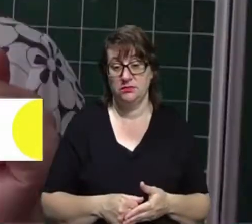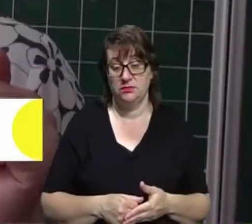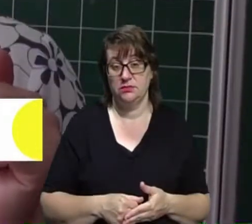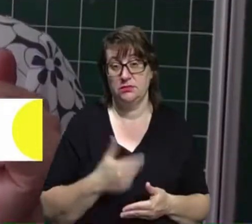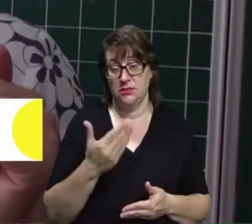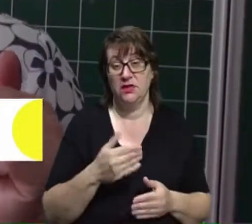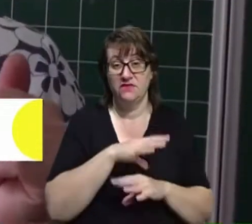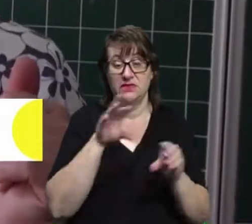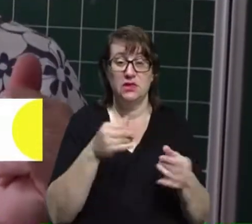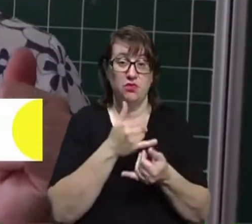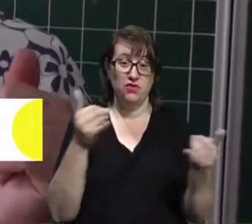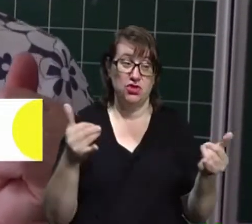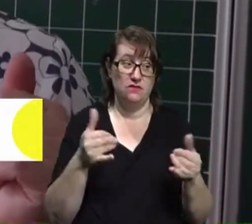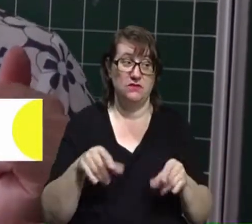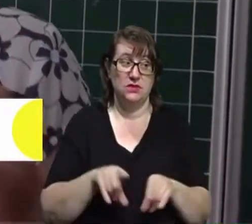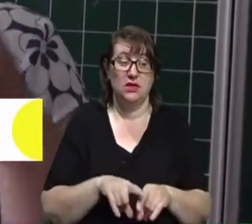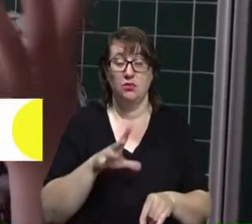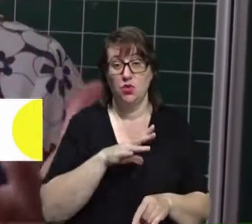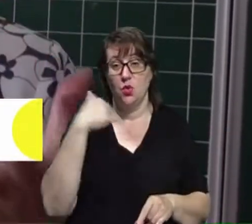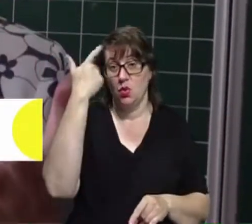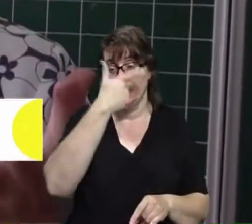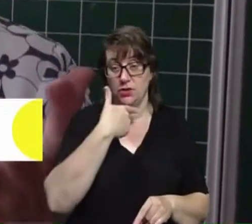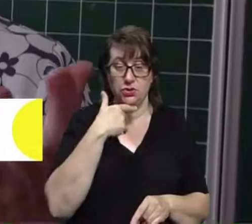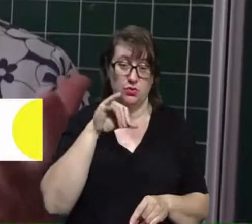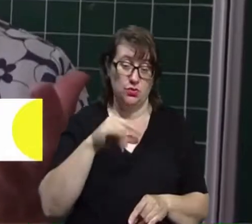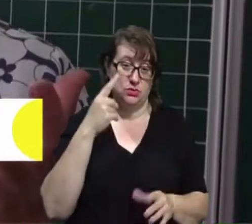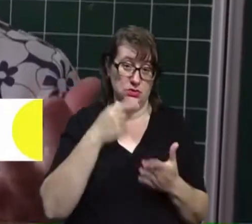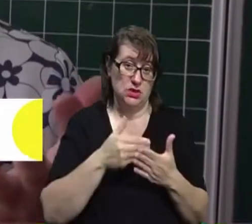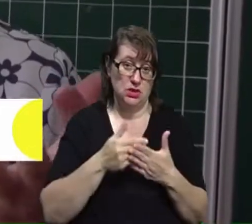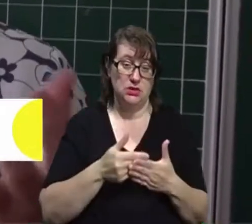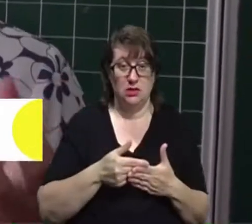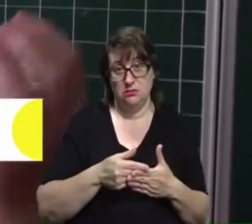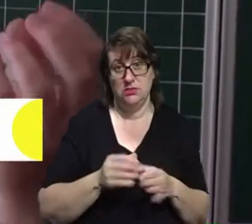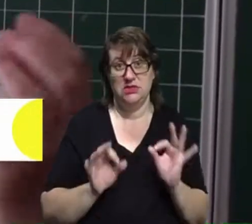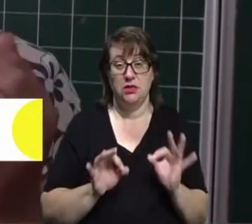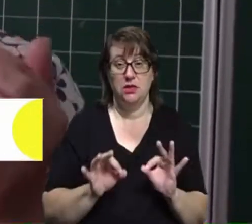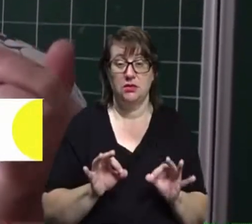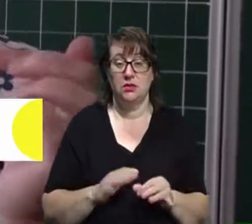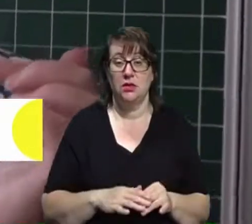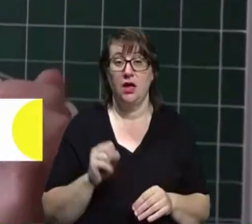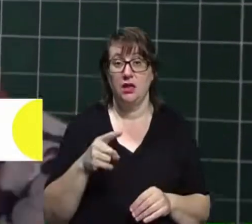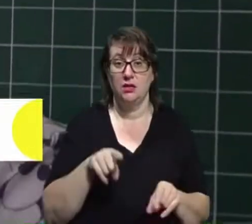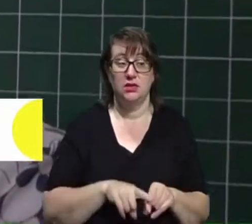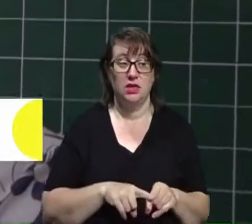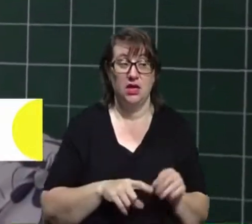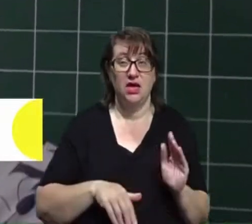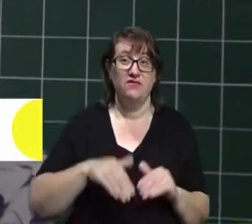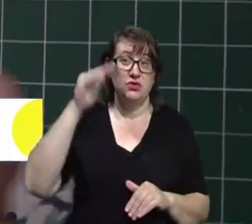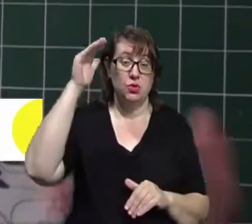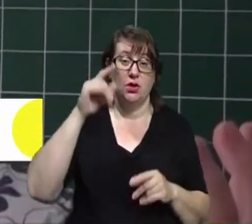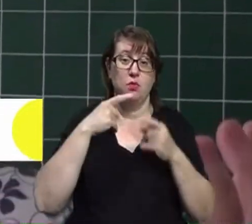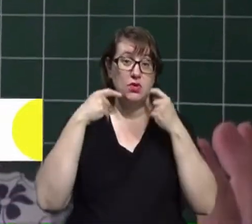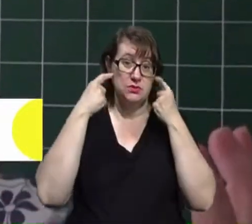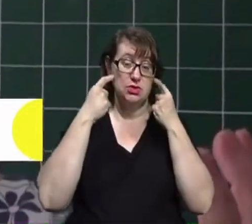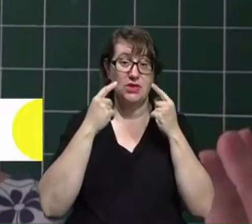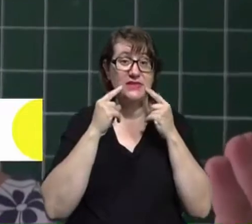усіх. В нього таке обличчя, здається, стандартне, але оце високе, і оця посмішка з ямочками,